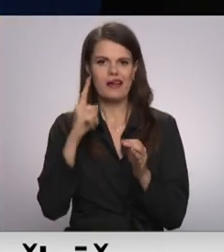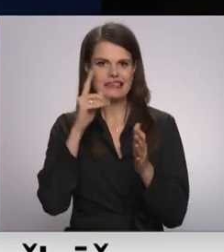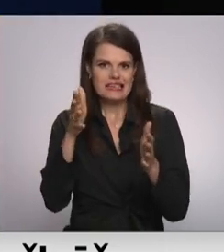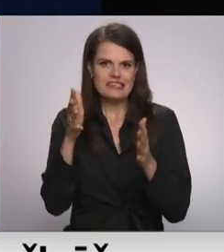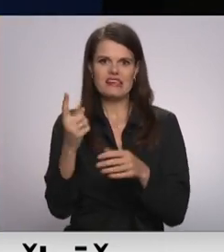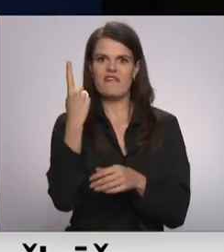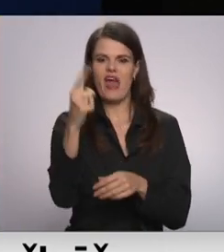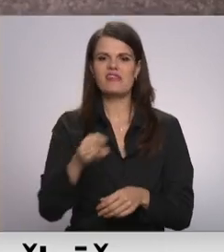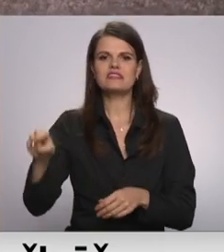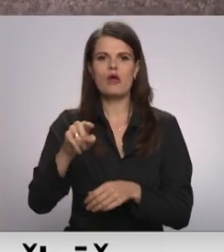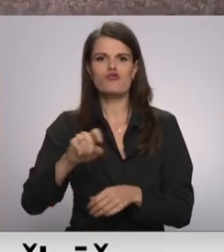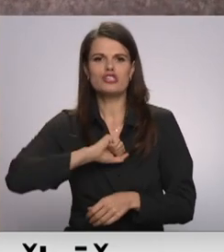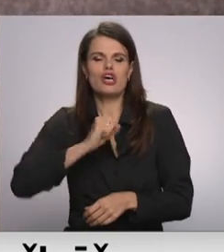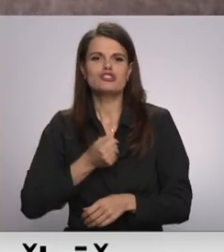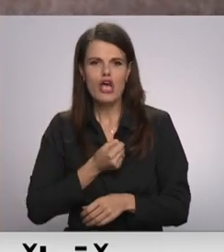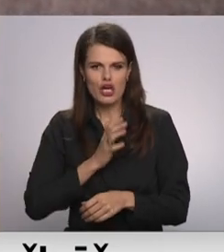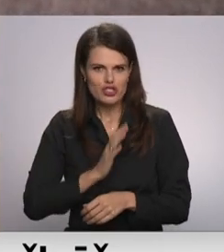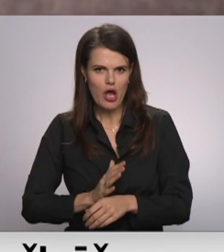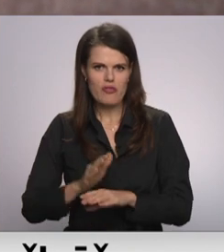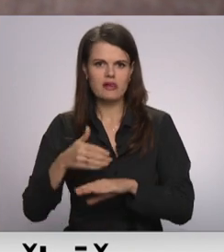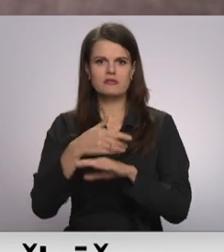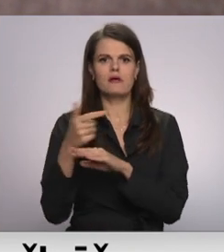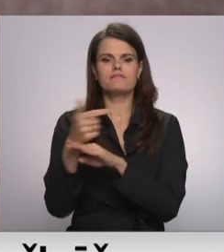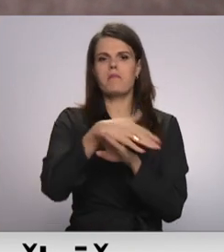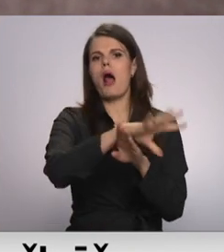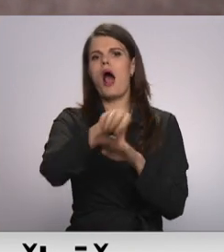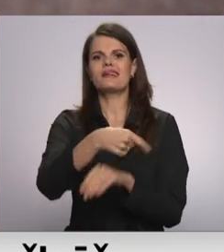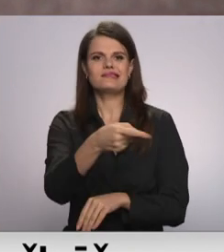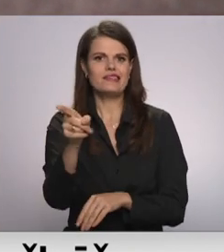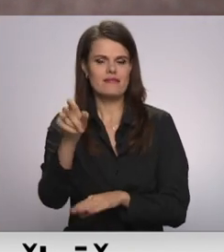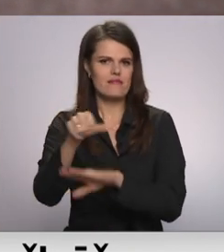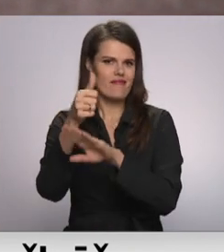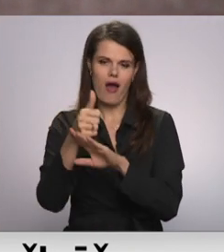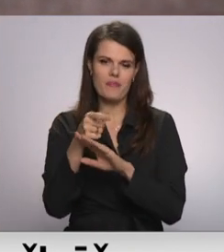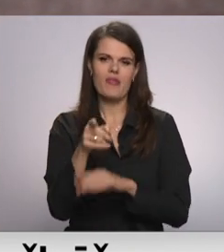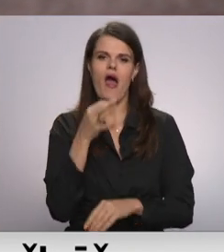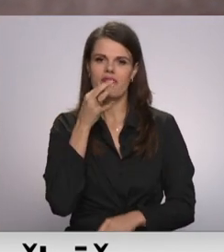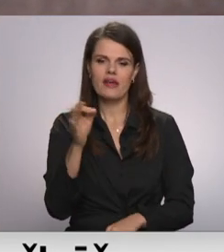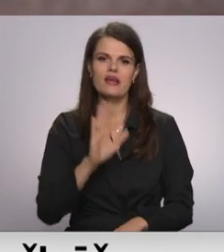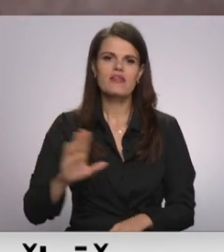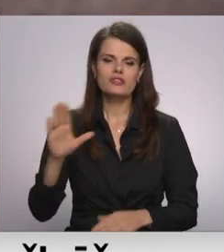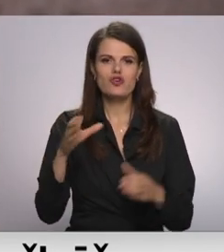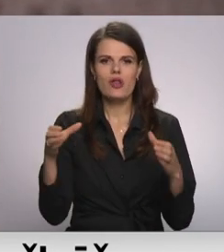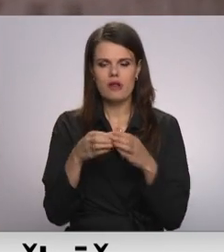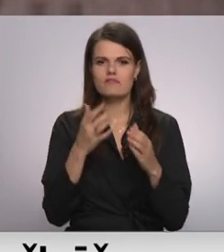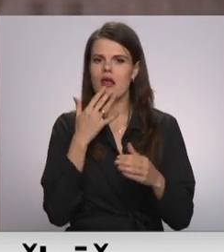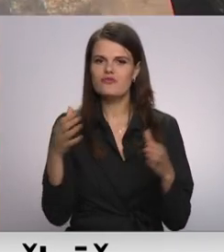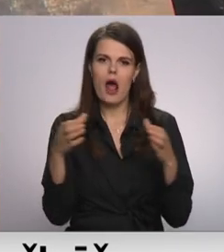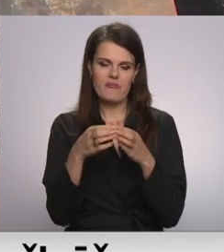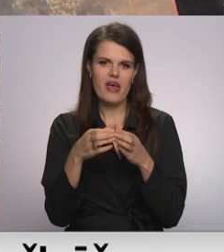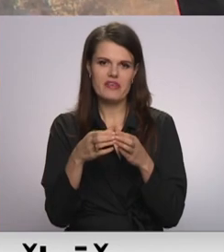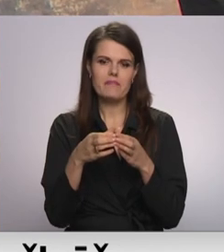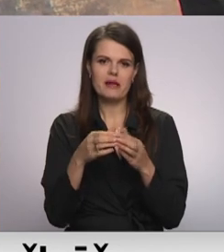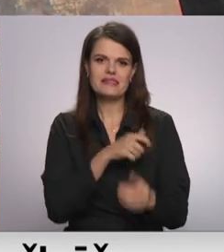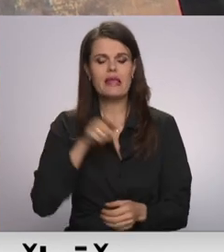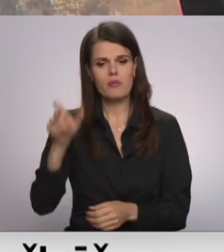ciešanas pāri citām. Tā saimas budžeta un finanšu komisijas sēdēja uzsveri Nacionālās afienības deputāts Jānis Dombrava, noradot, ka